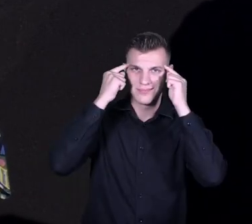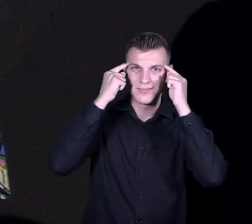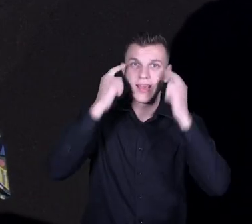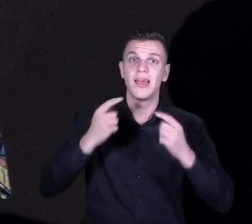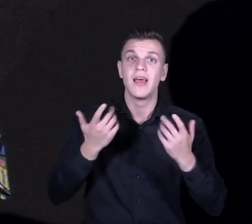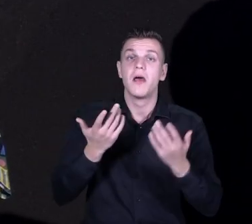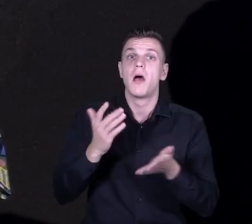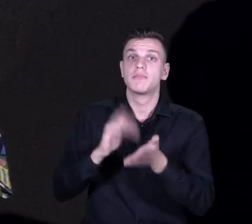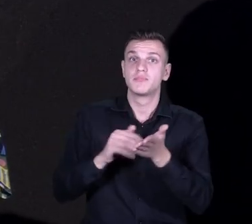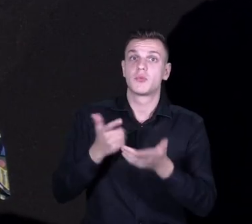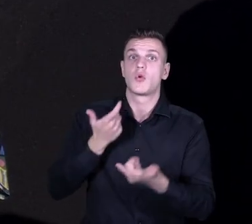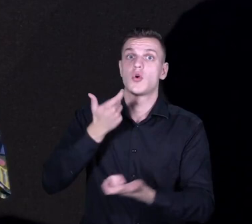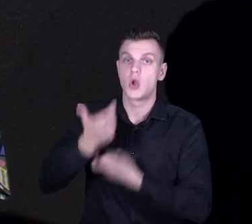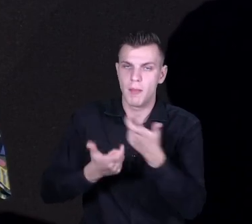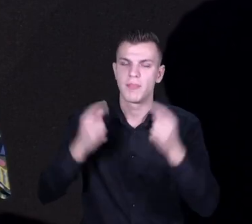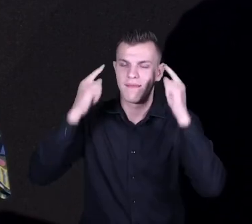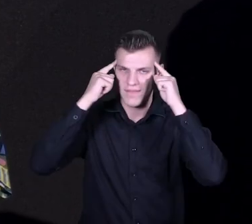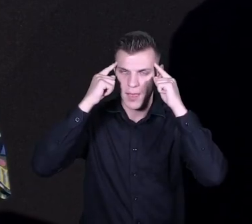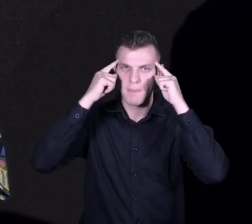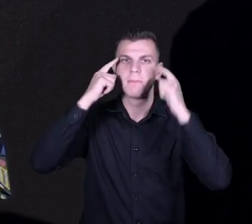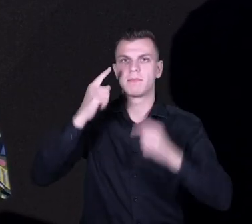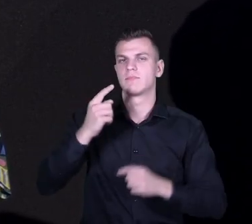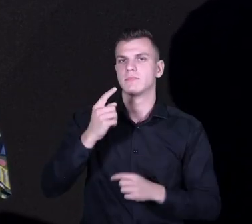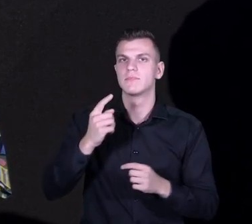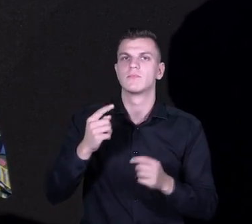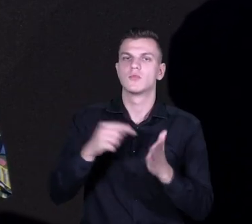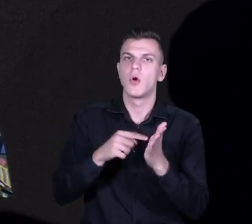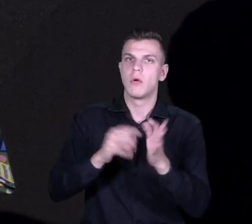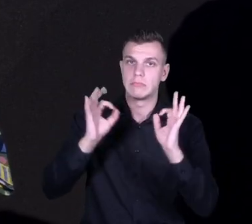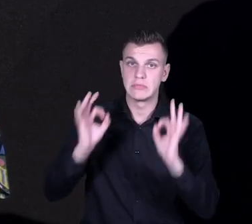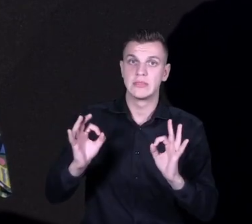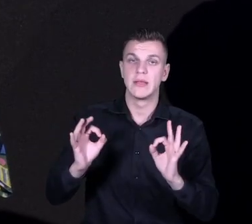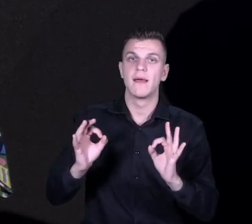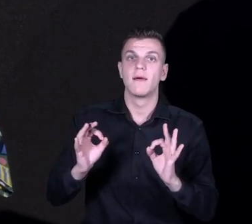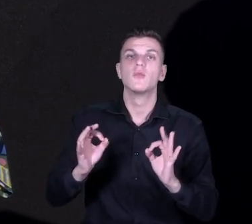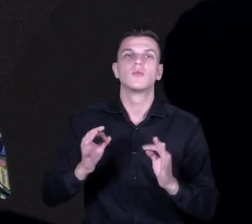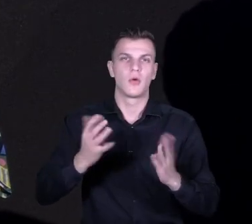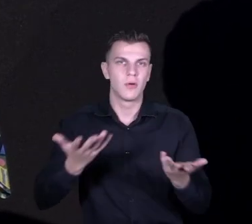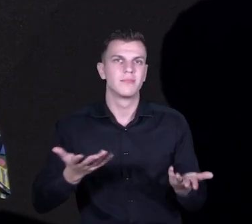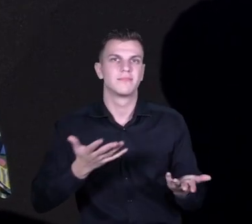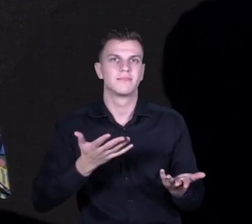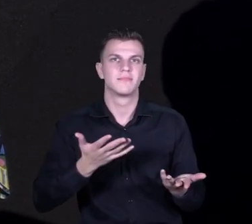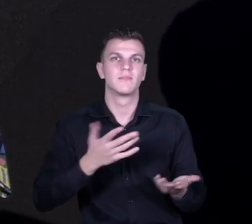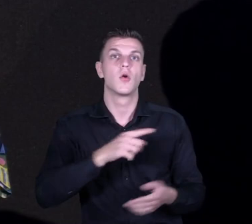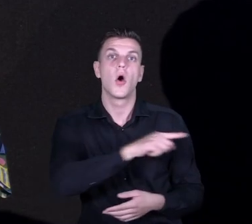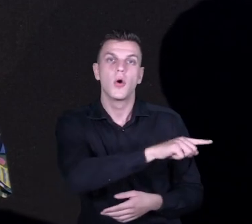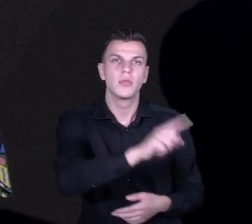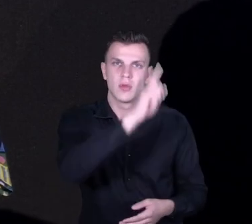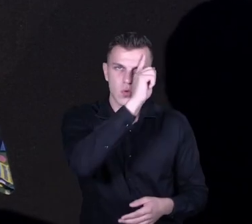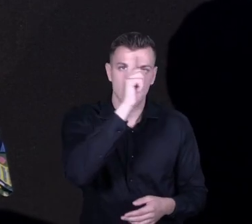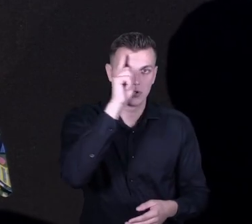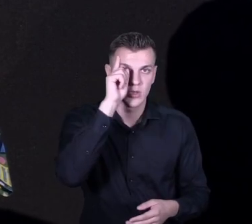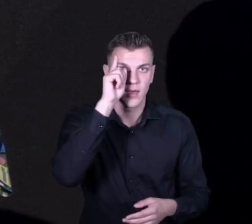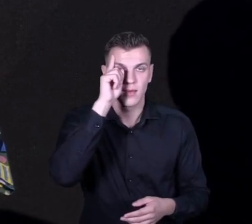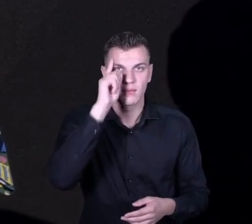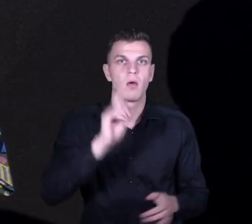kto wierzy w to, co robi, czuje potrzebę, potrafi też ludziom przedstawić i zaprosić ich do sensownego, celowego